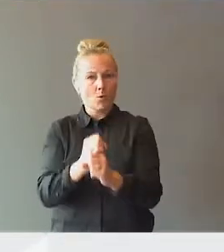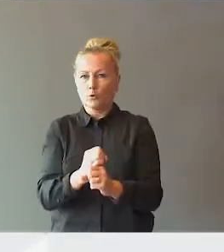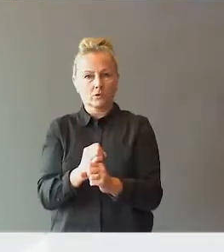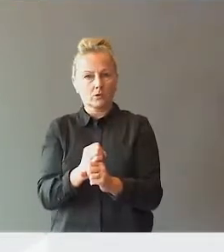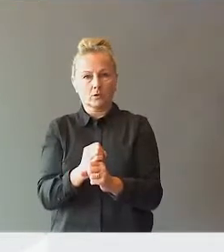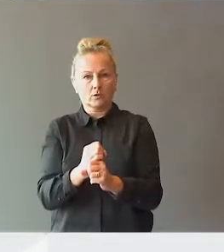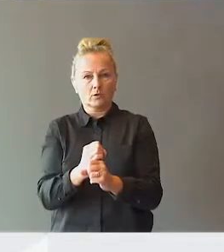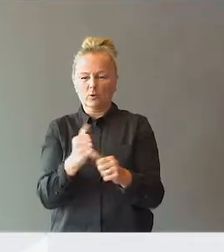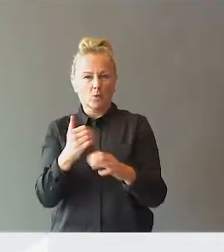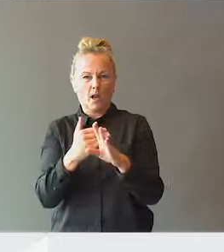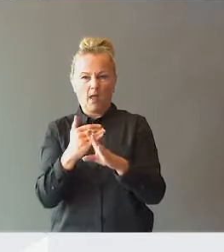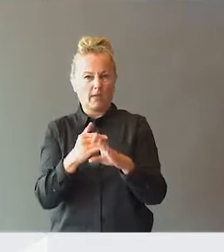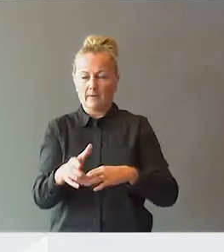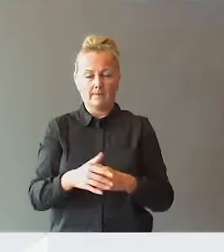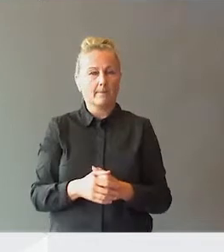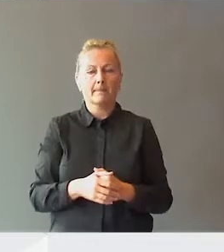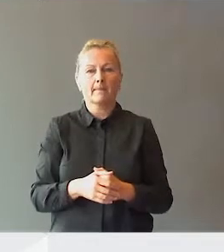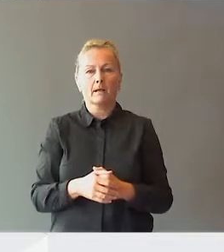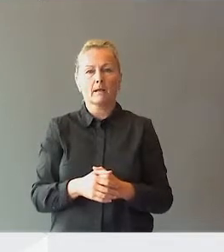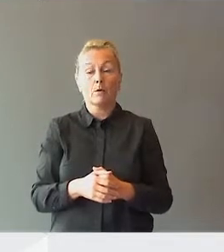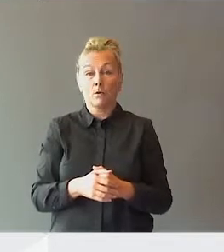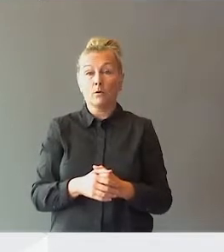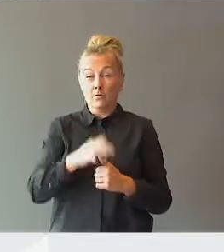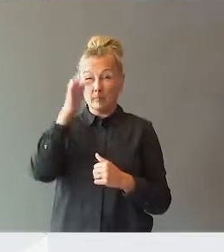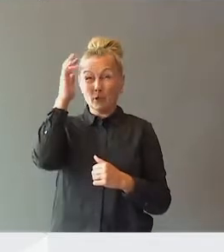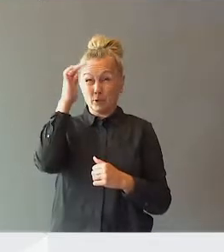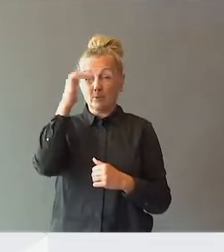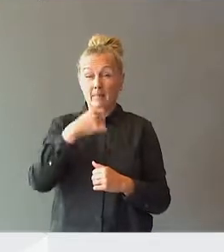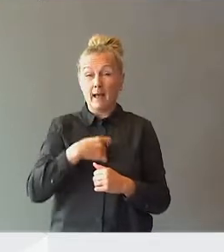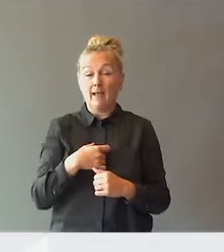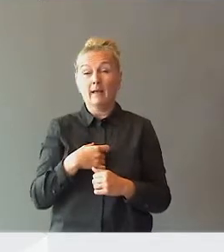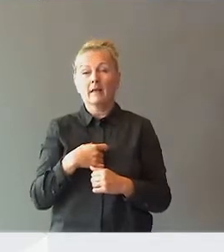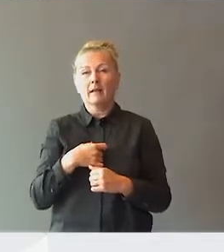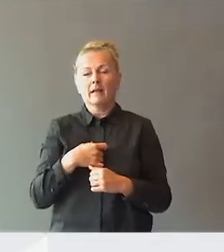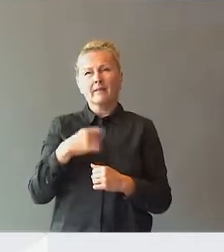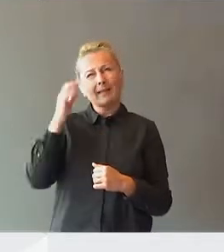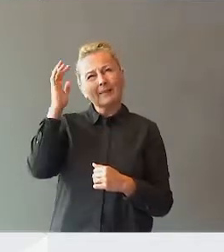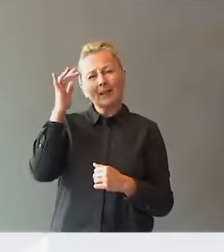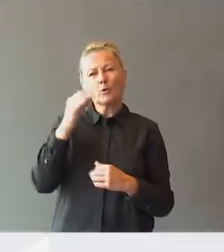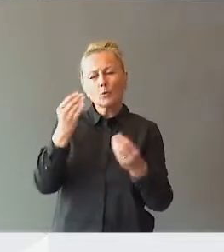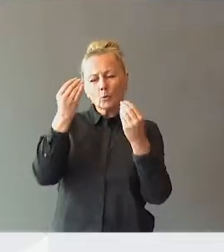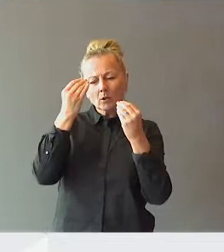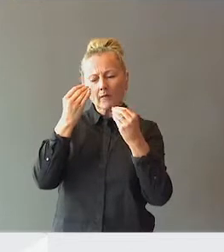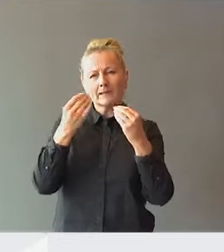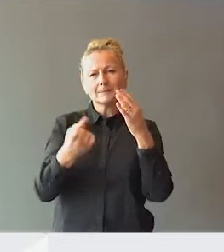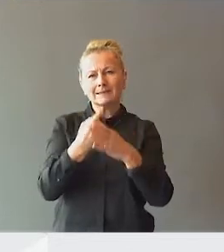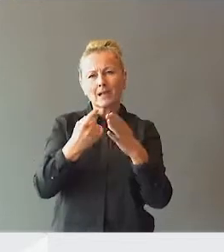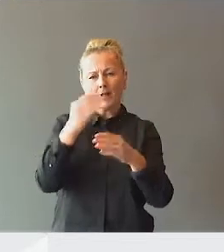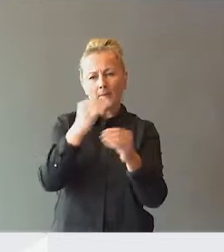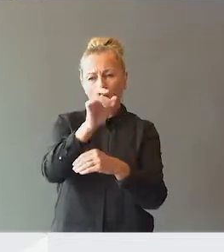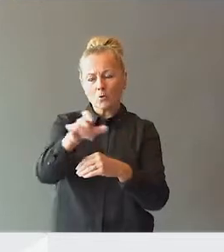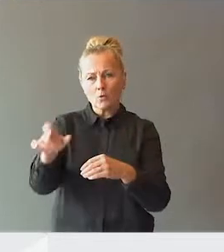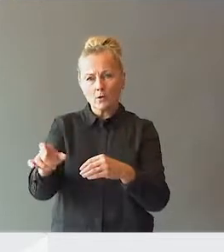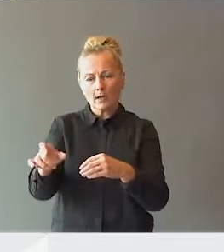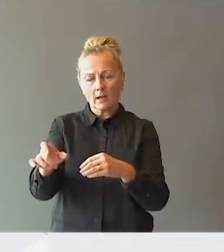noe stor grad. Og det blir kymret mye med, for jeg tenker at du utdanner spesialpedagoger som